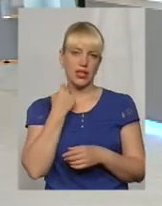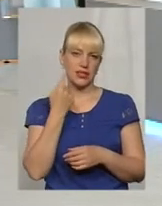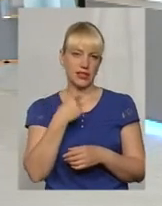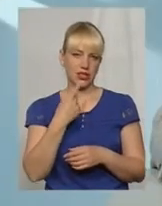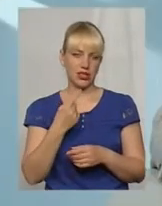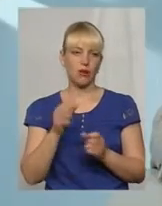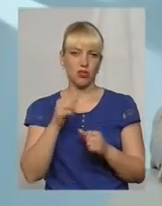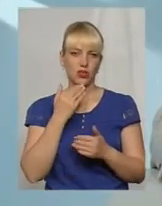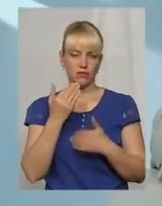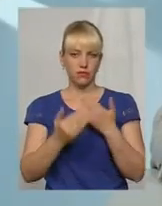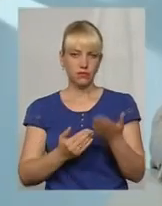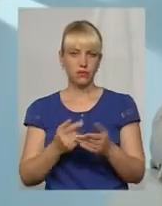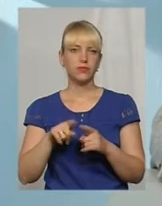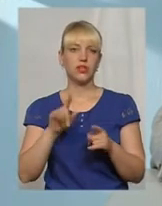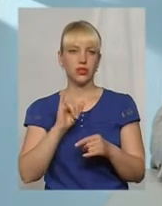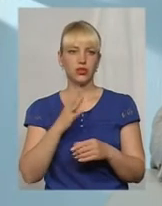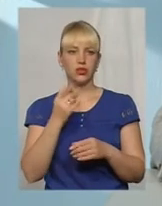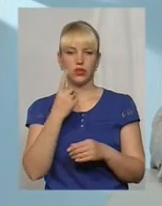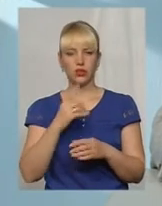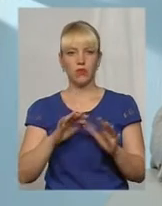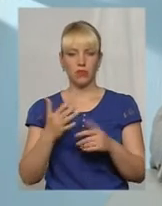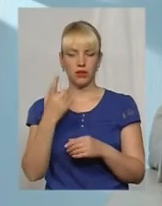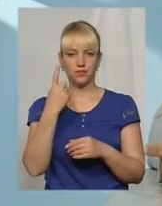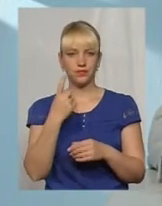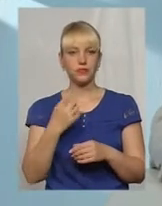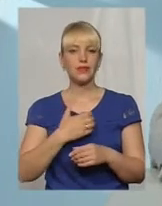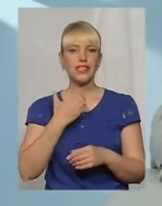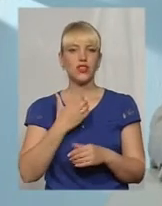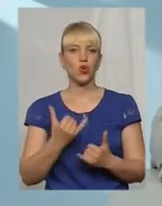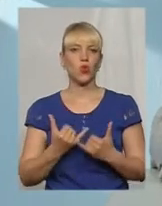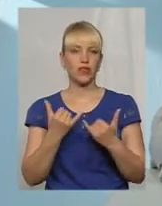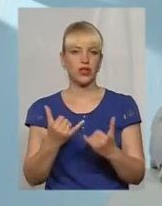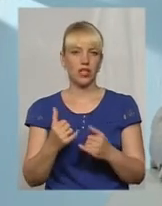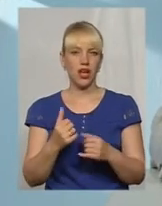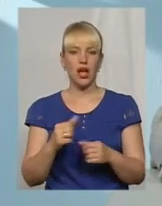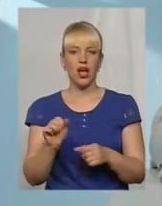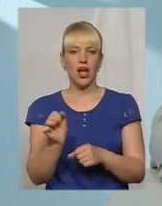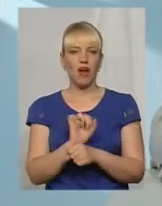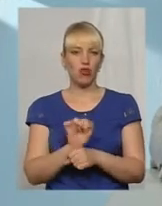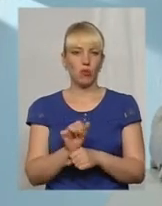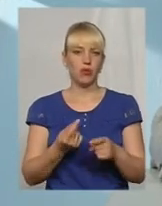Ще на одному моменті б остановилась, ми проговорили про страховку на автомобіль. Об'язковим є страховання,